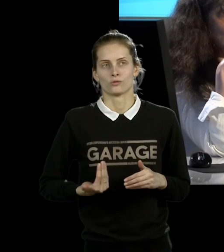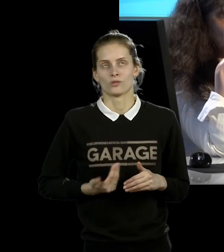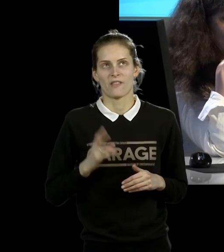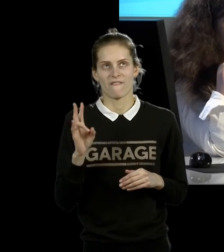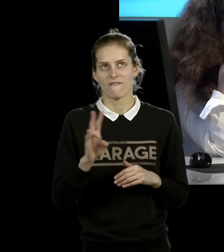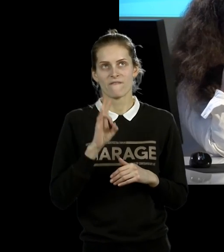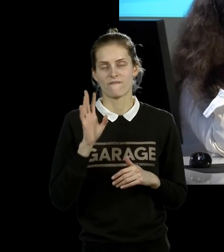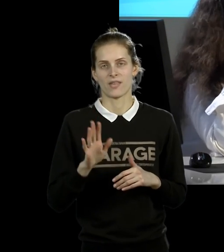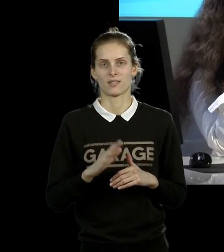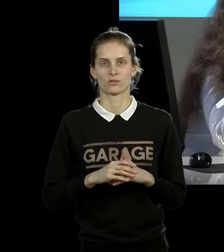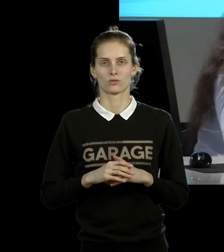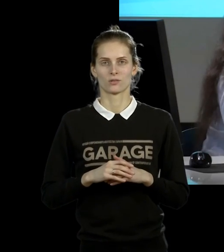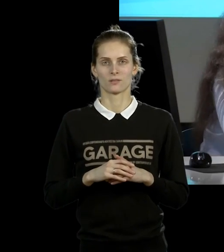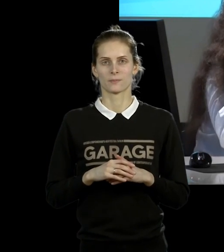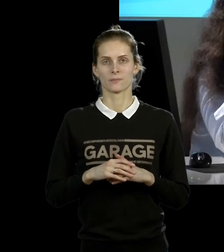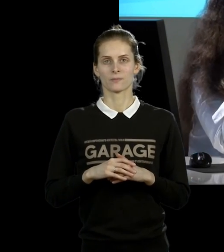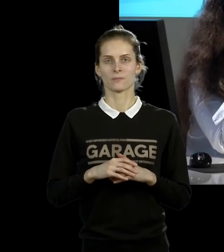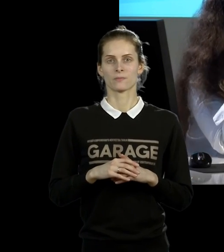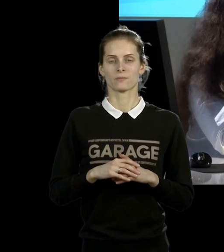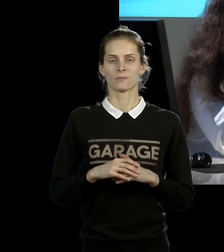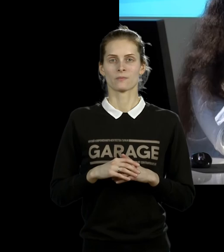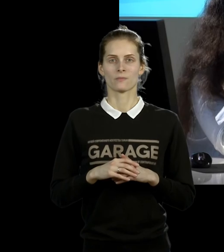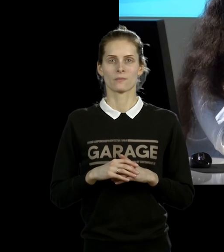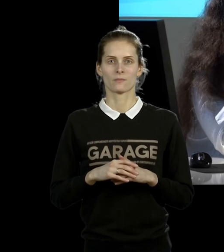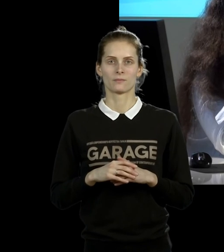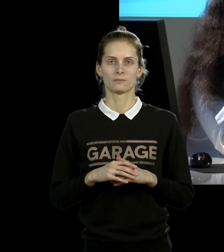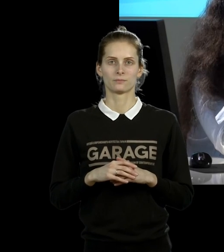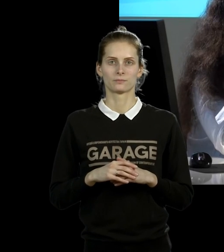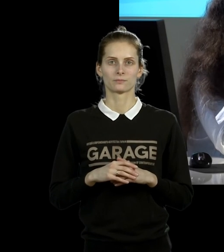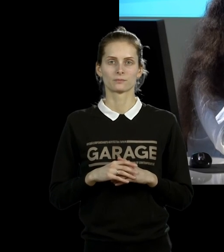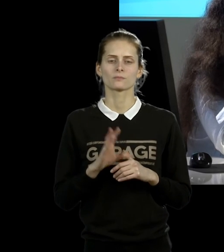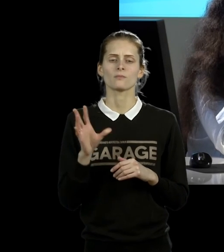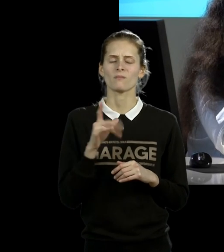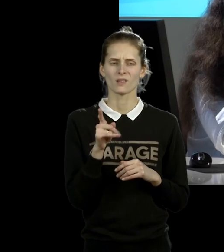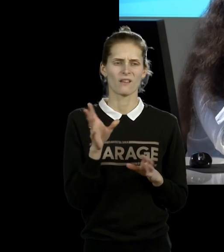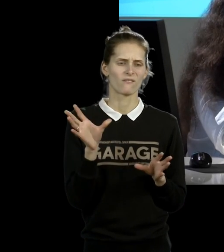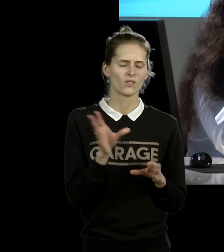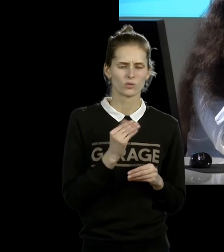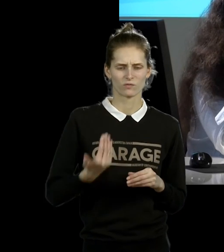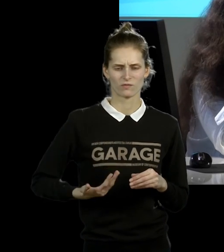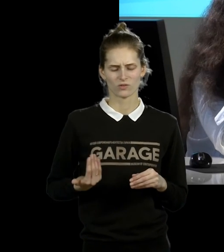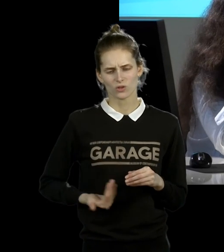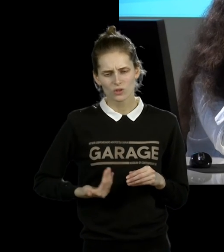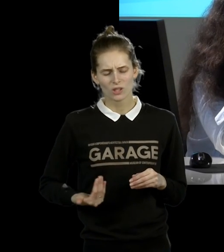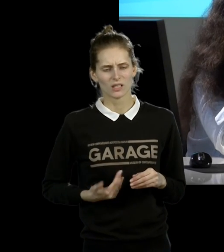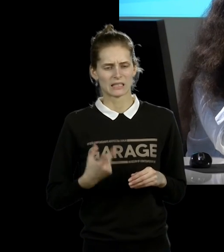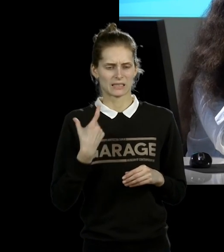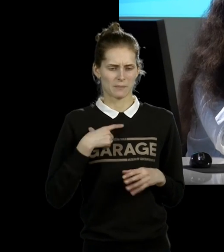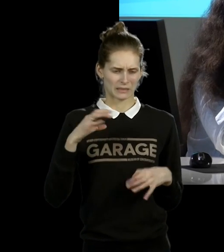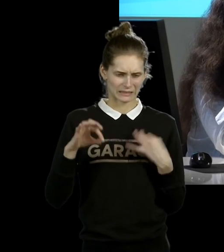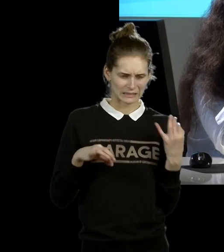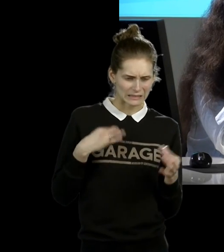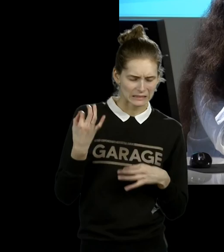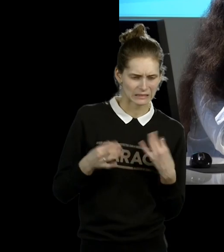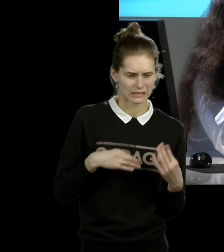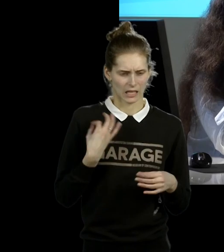который всю свою биографию подвергал себя колоссальным рискам и несколько раз бы был на волоске от